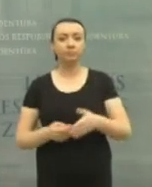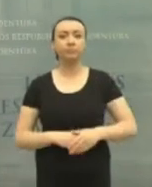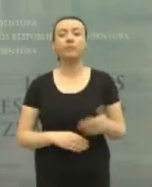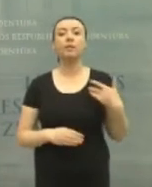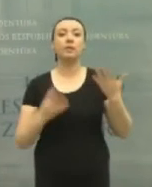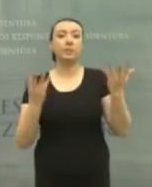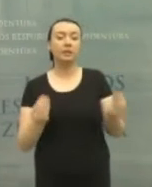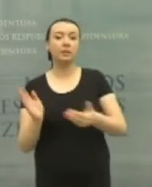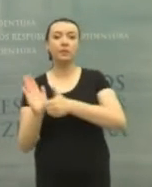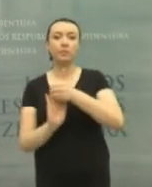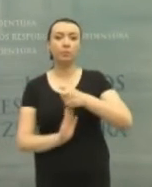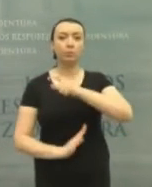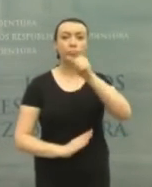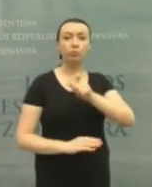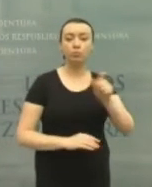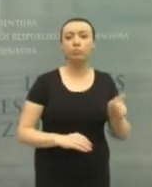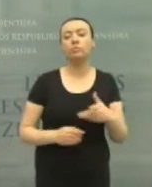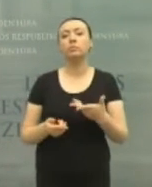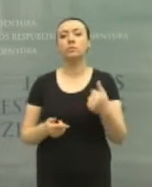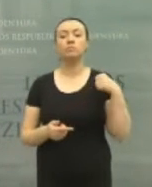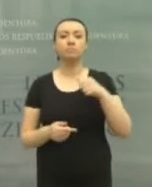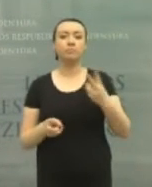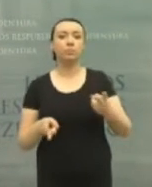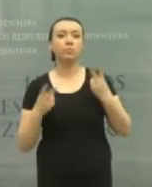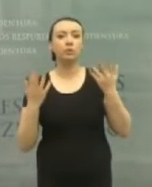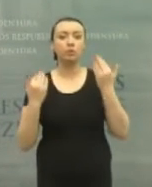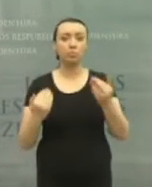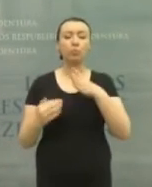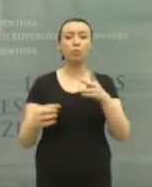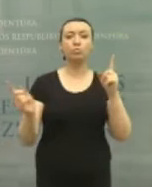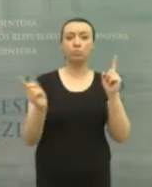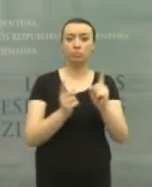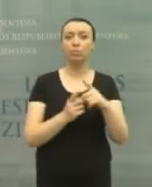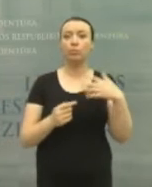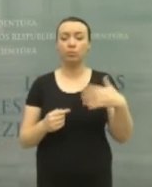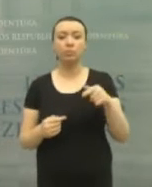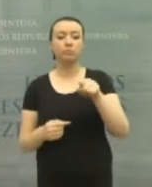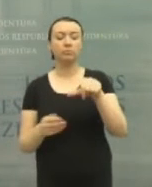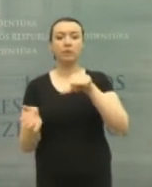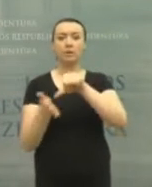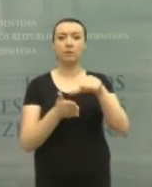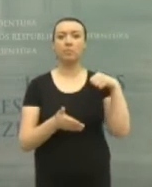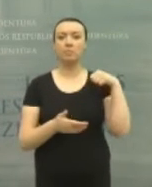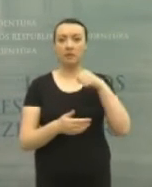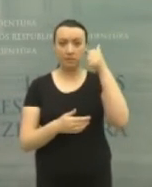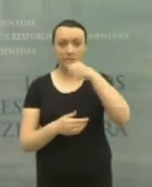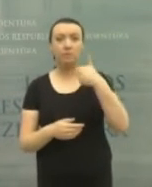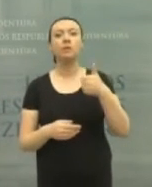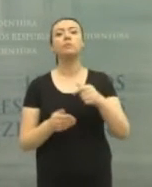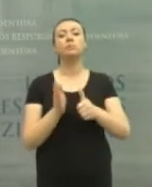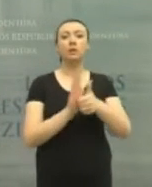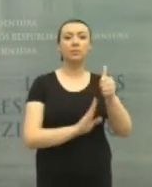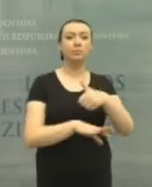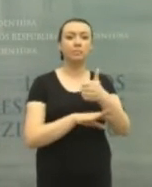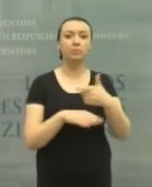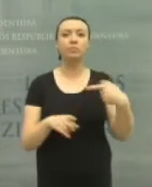Labą dieną gerbėmėjai, džiaugiuosi, kad šiandien įvyko šis susiteikimas, kuriuo me dalyvavo aš, gerbėmą